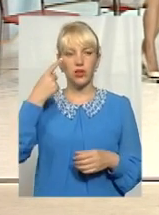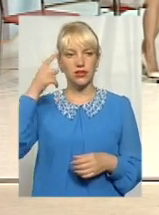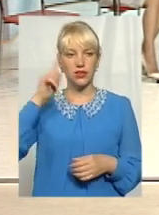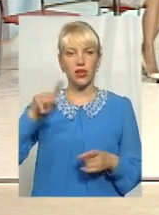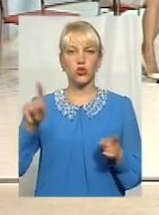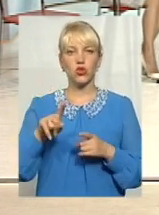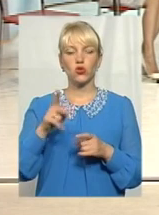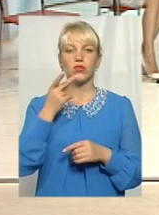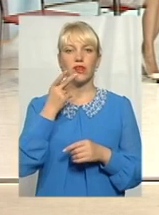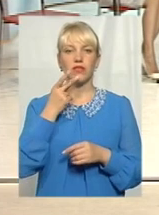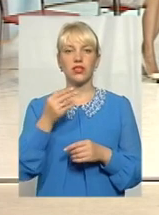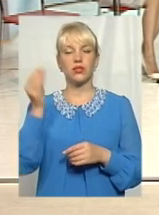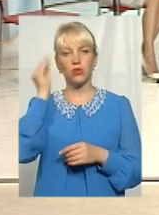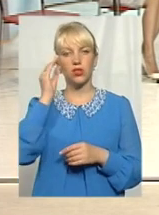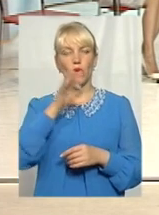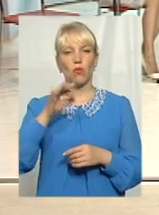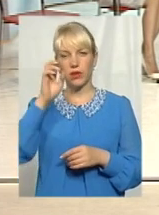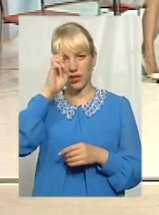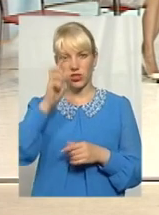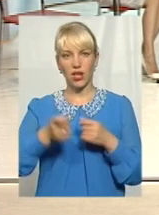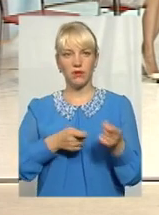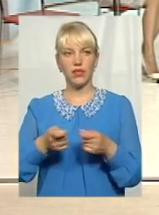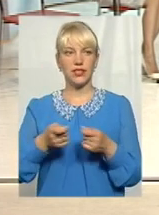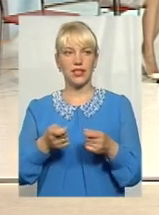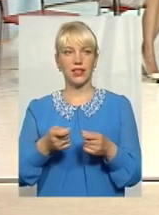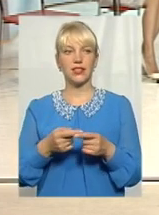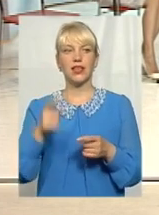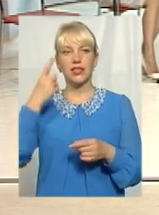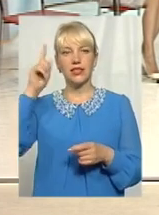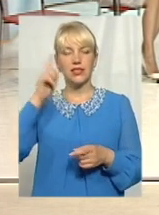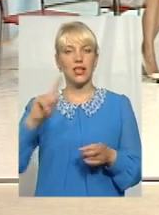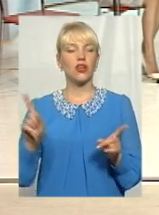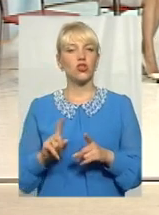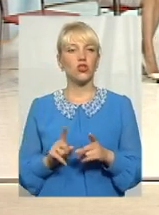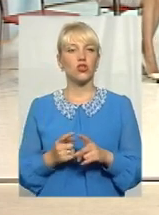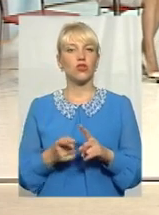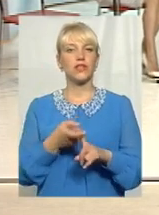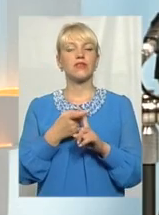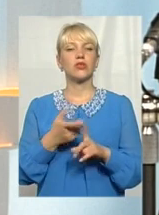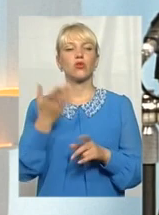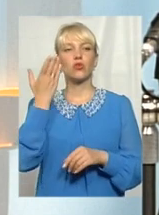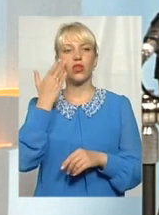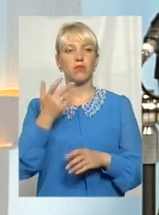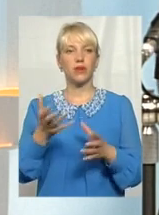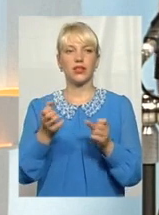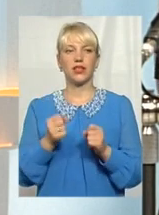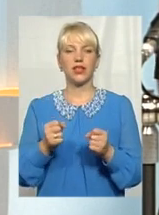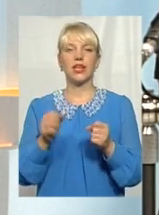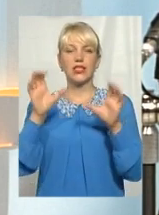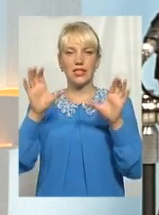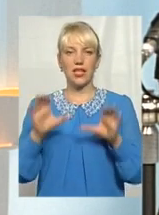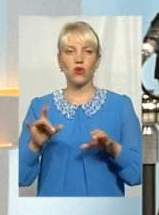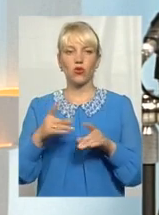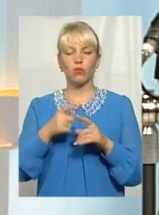завжди з позиції облдержадміністрації, так, знаю, що в зв'язку, коли прийнялися закон про досуду